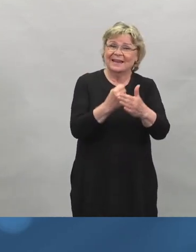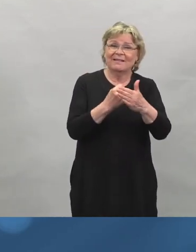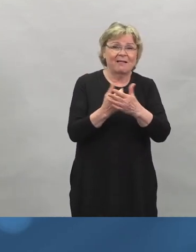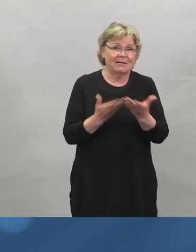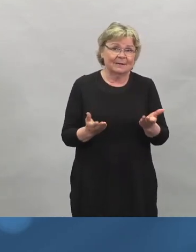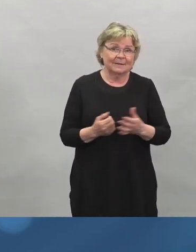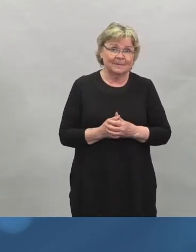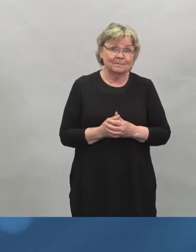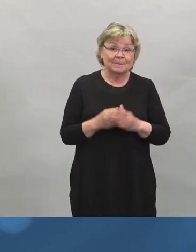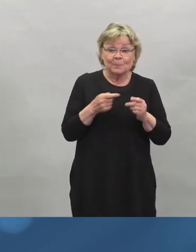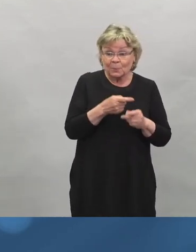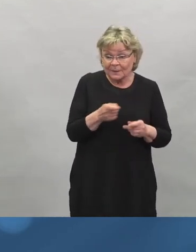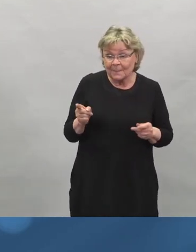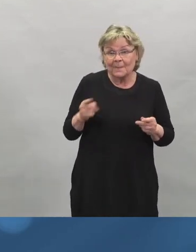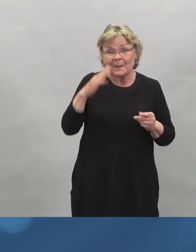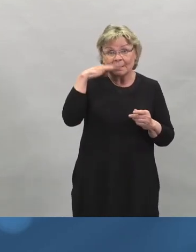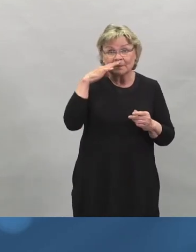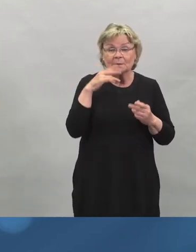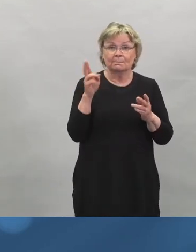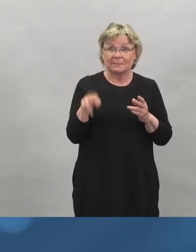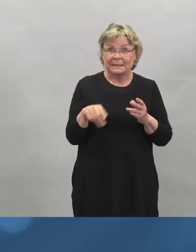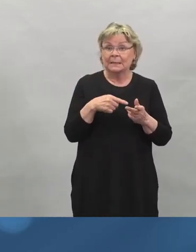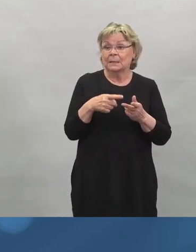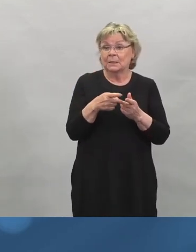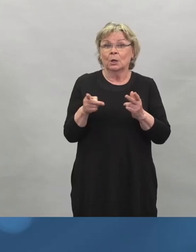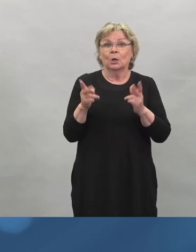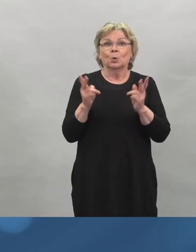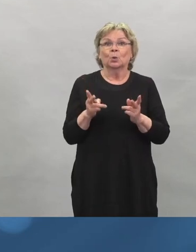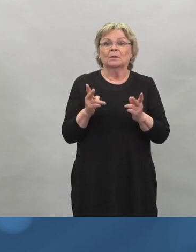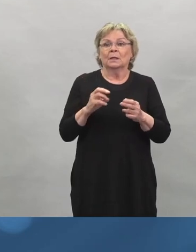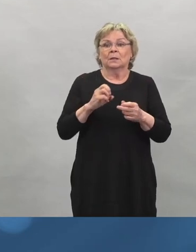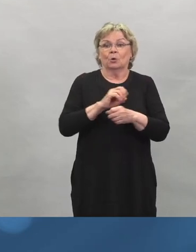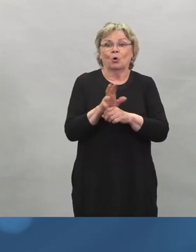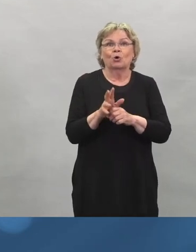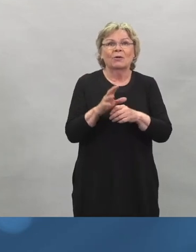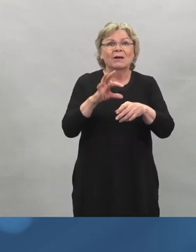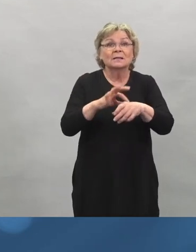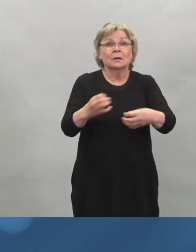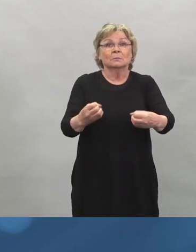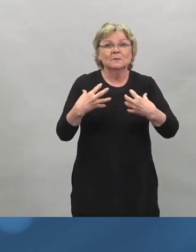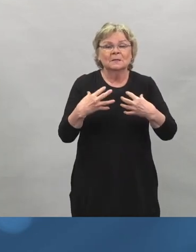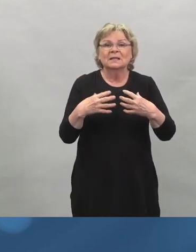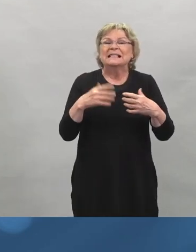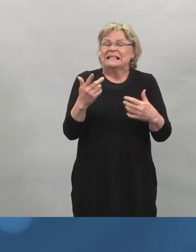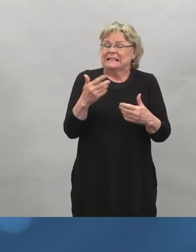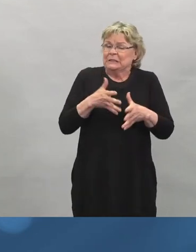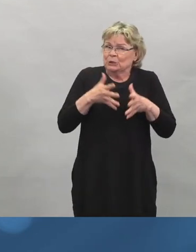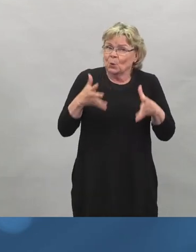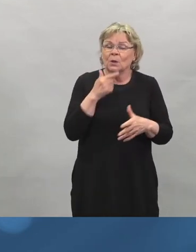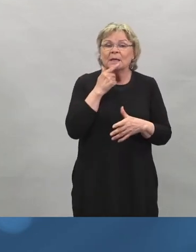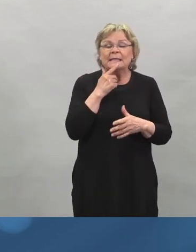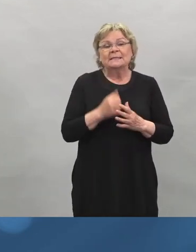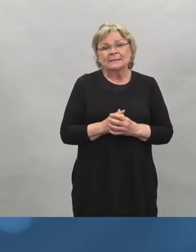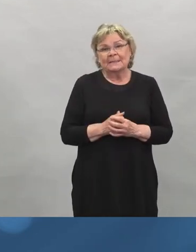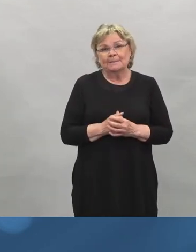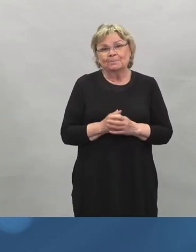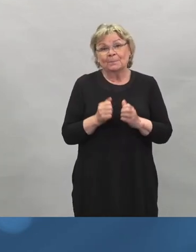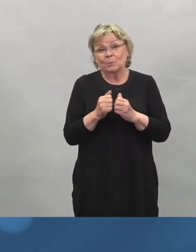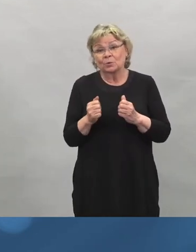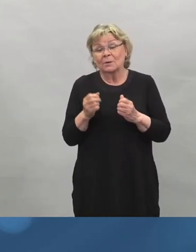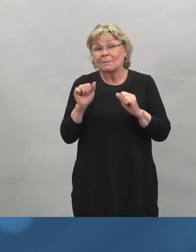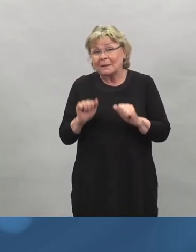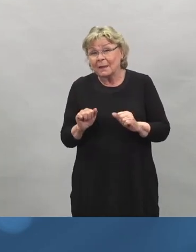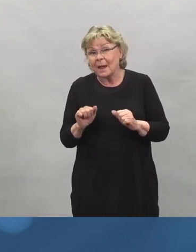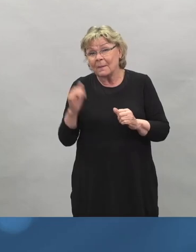ihmiset sitten ovat koronavirusinfektion suhteen hyvinkin suuressa riskissä menehtyä, mutta sitten ehkä se onkin nämä muut suojatoimet,